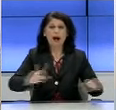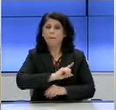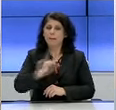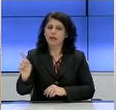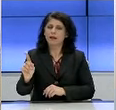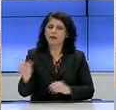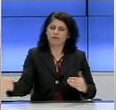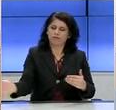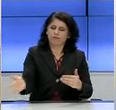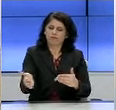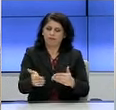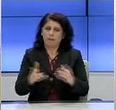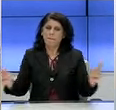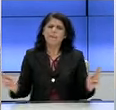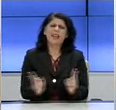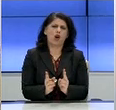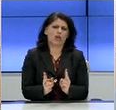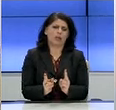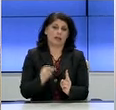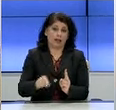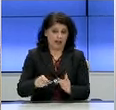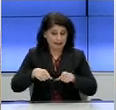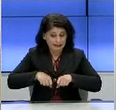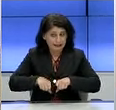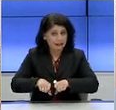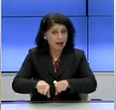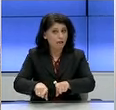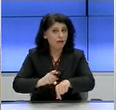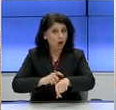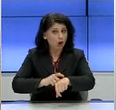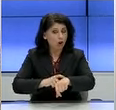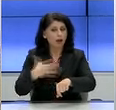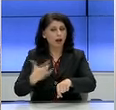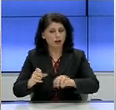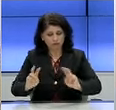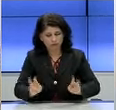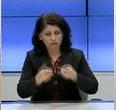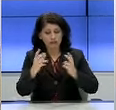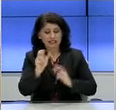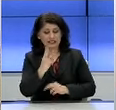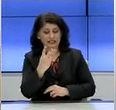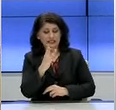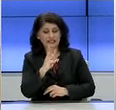Εναπιπρόσθετα να σημειωθεί ότι το ίδιο χρονικό διάστημα εντοπίστηκαν άλλα 36